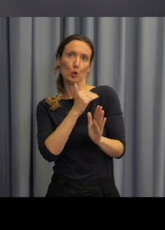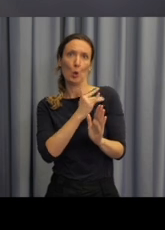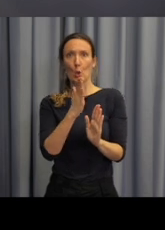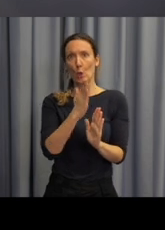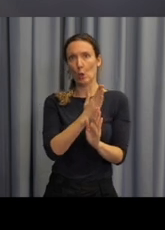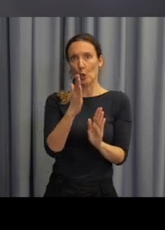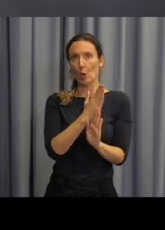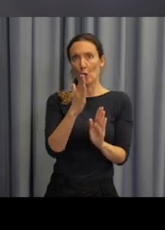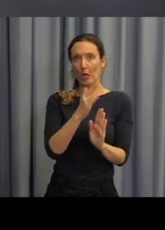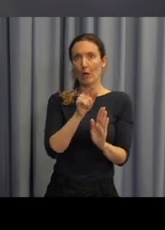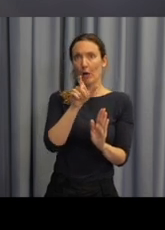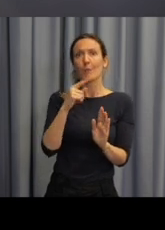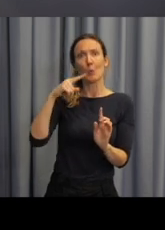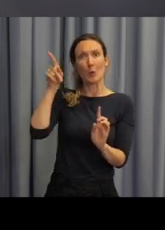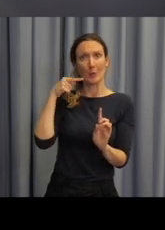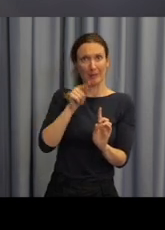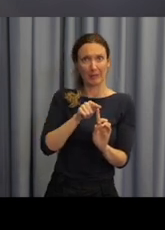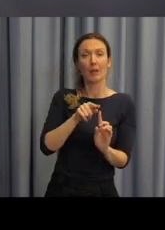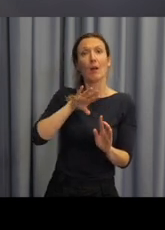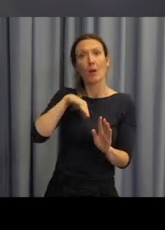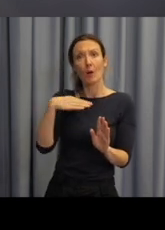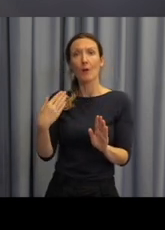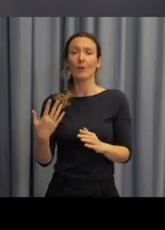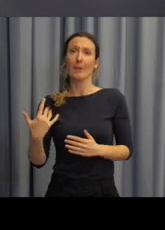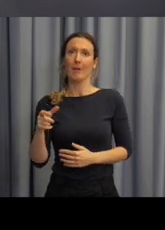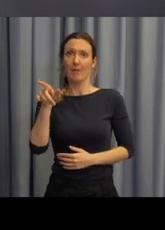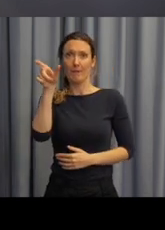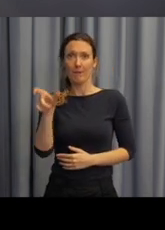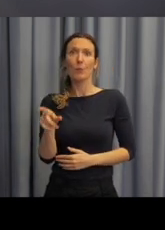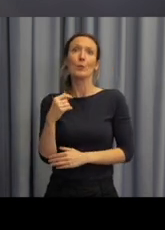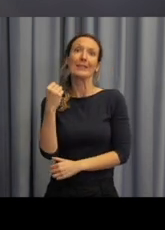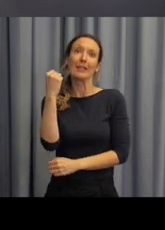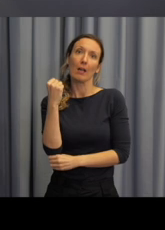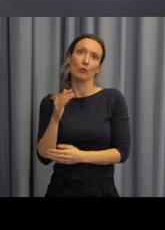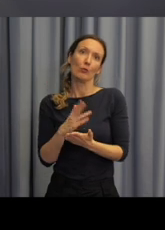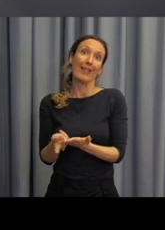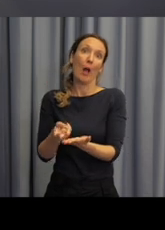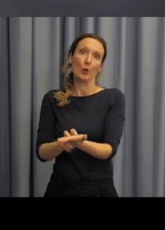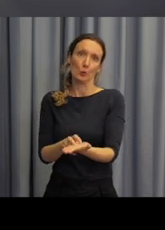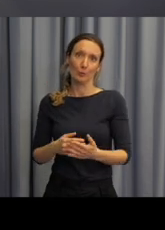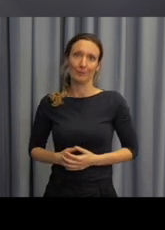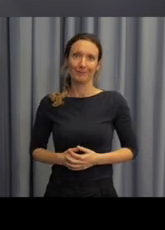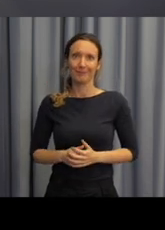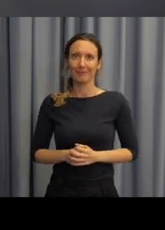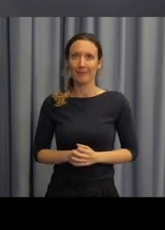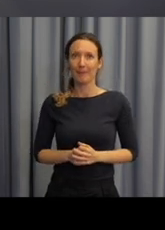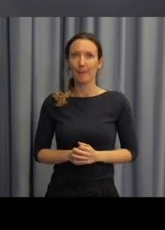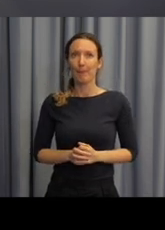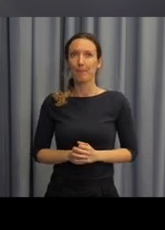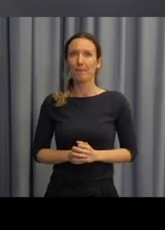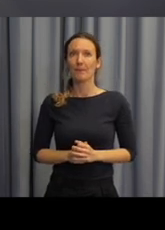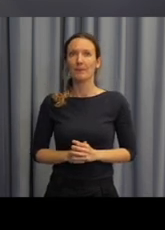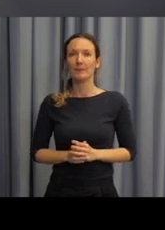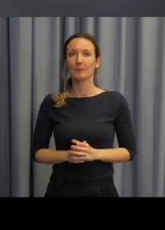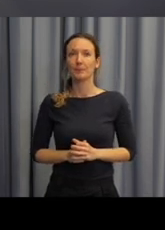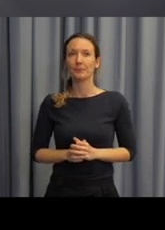střední školy a ta ukázka vpravo je pro žáky na začátku základní školy. Další věc,